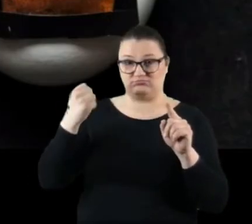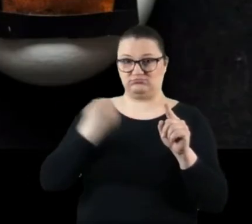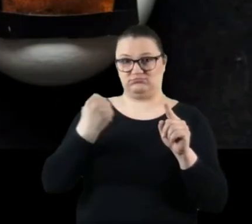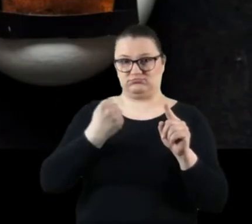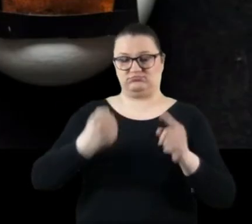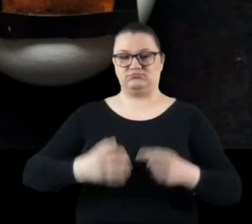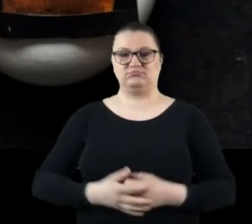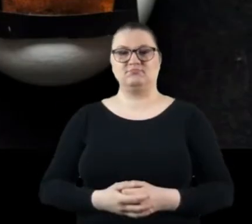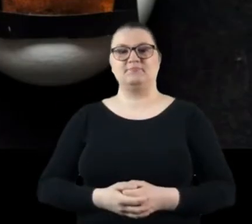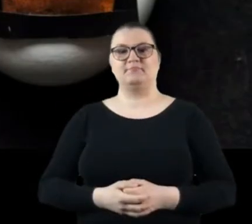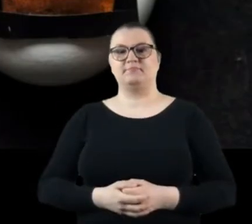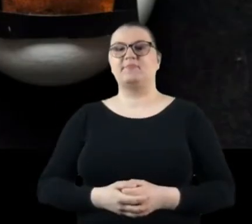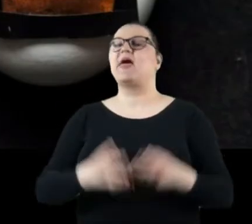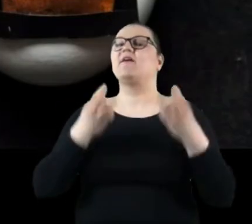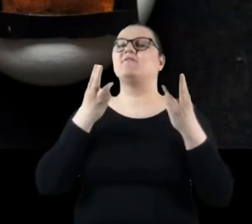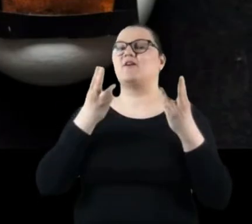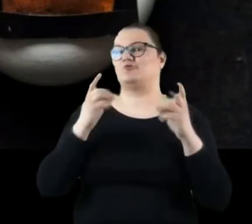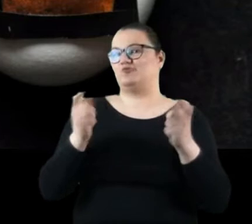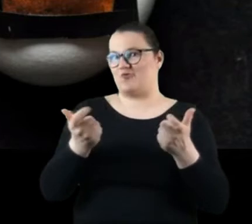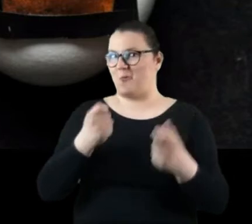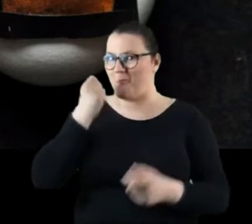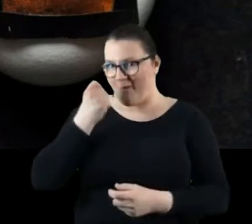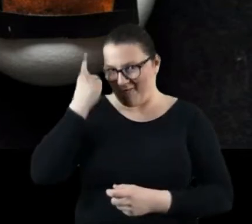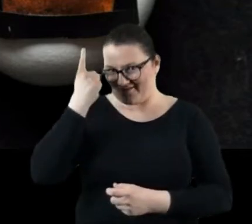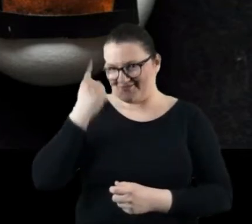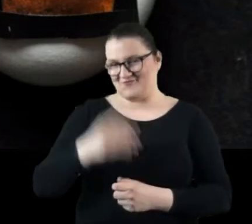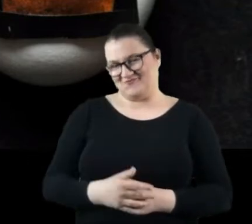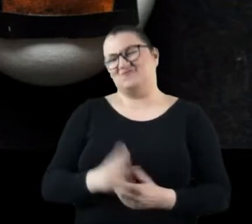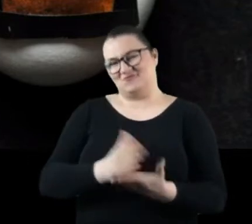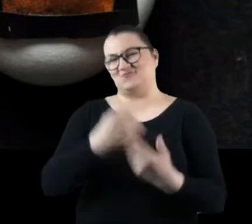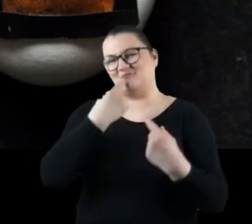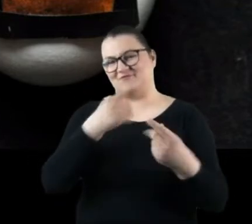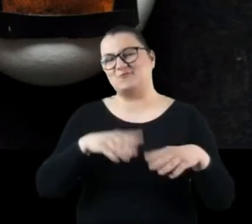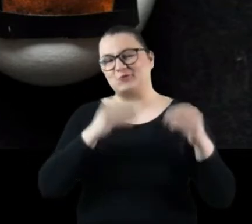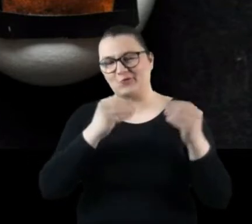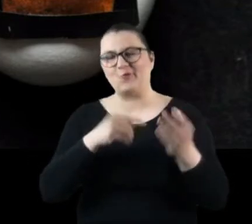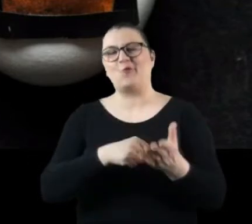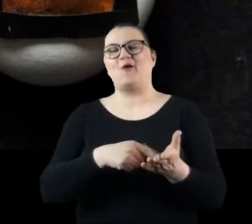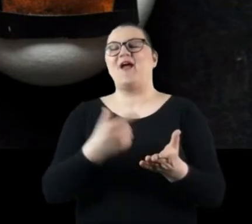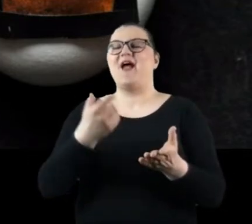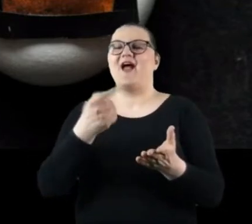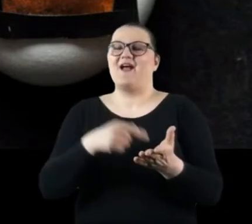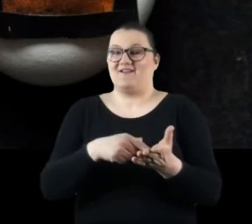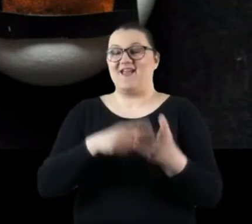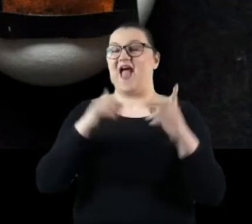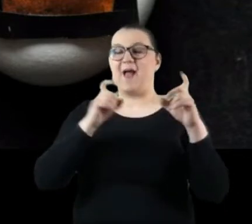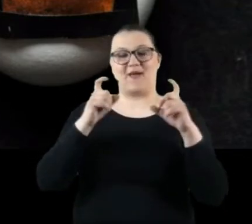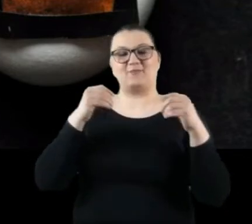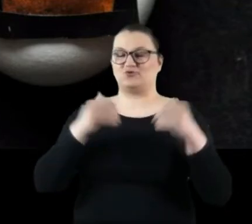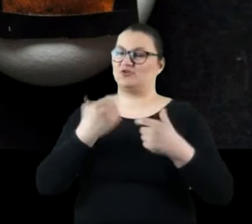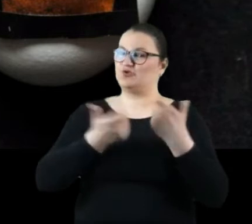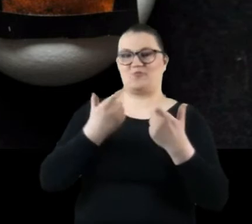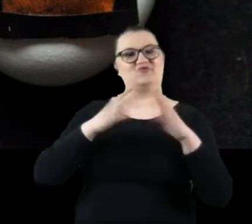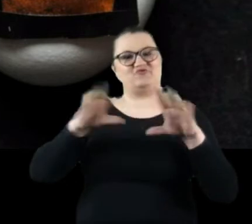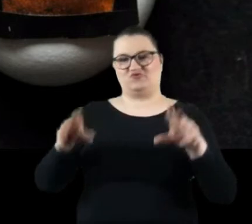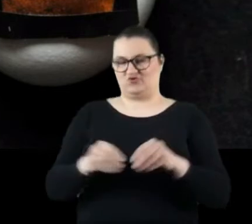Co jest najważniejsze, to pomysł. Tutaj już o tym wspominałam, że nasz aparat możemy zrobić ze wszystkiego.